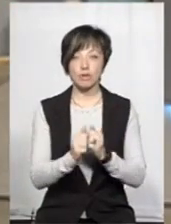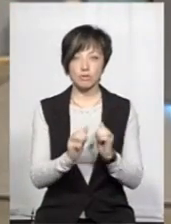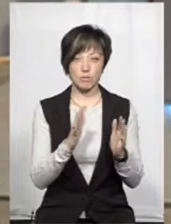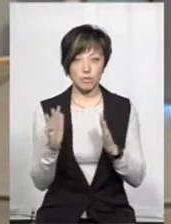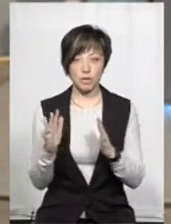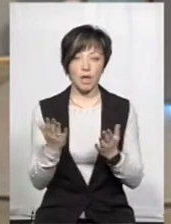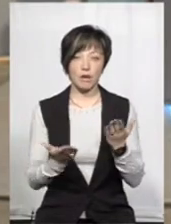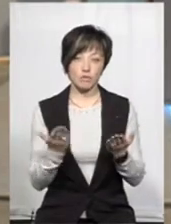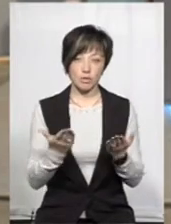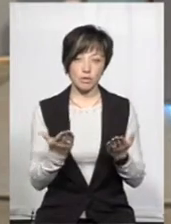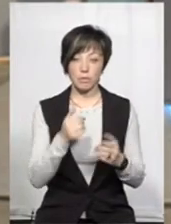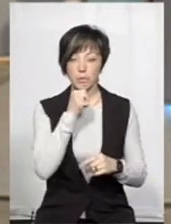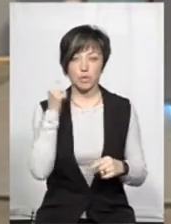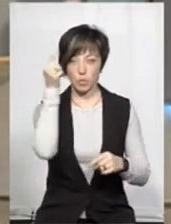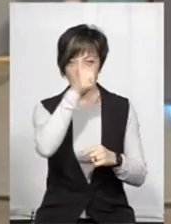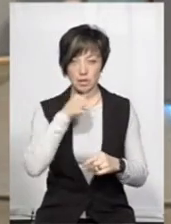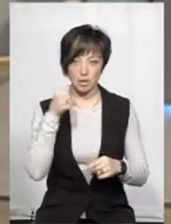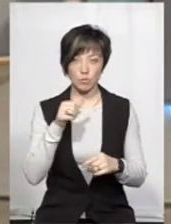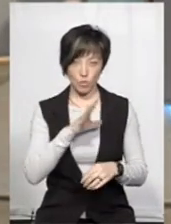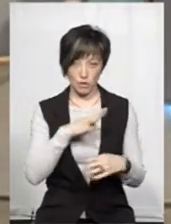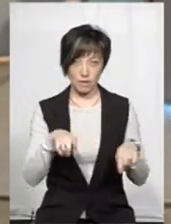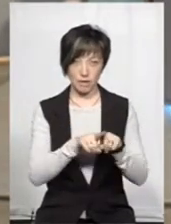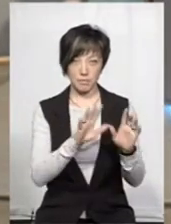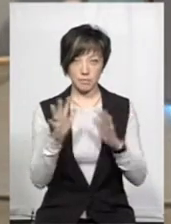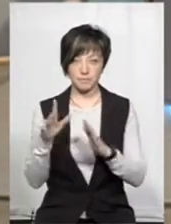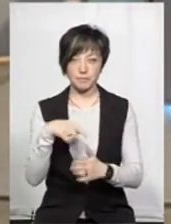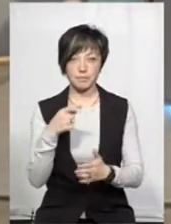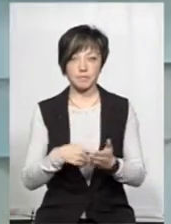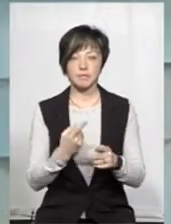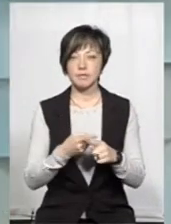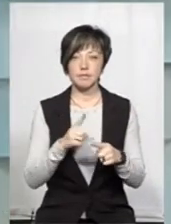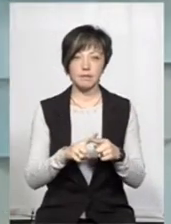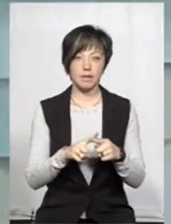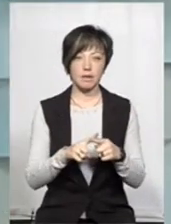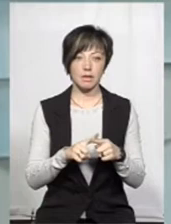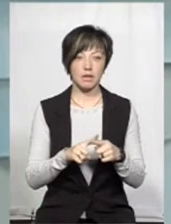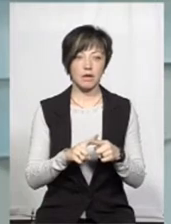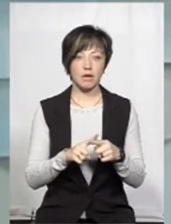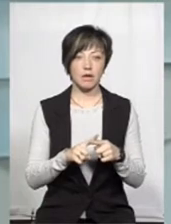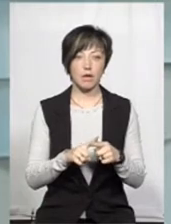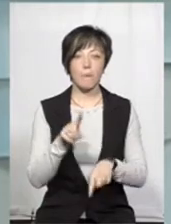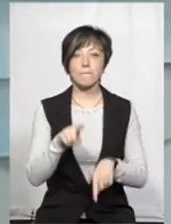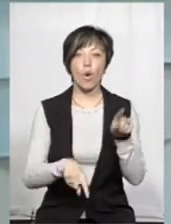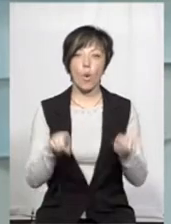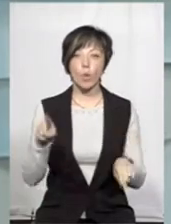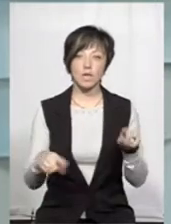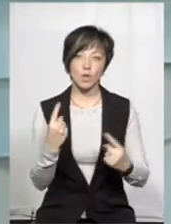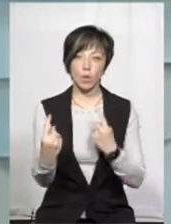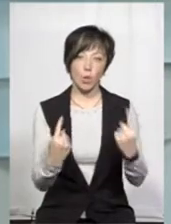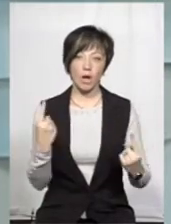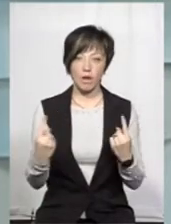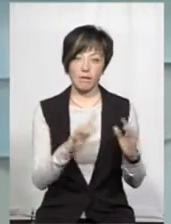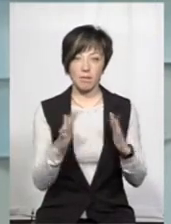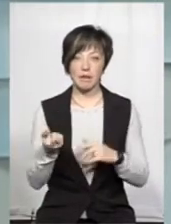трапляються? От якщо взяти минулий рік, чи були такі? Це буквально такі, можна говорити, поодинокі випадки,